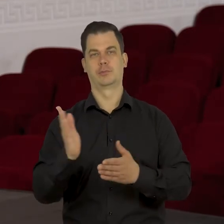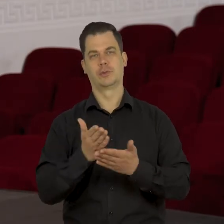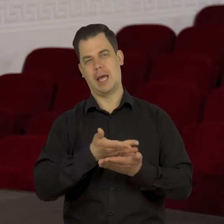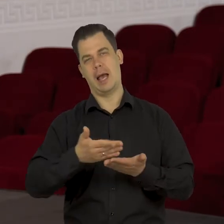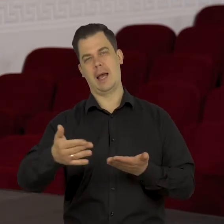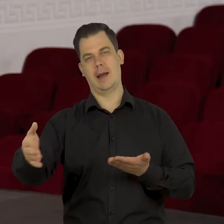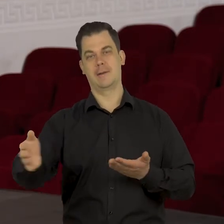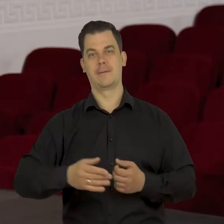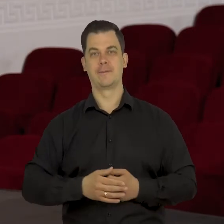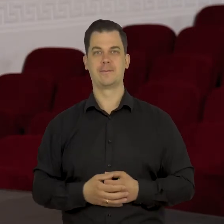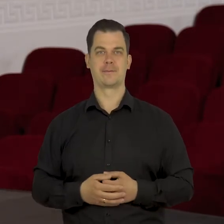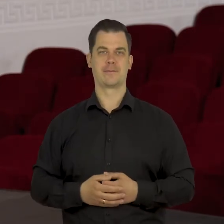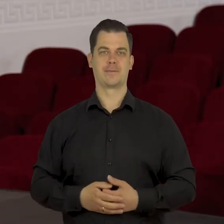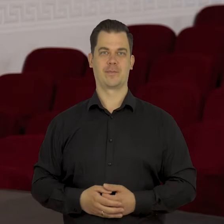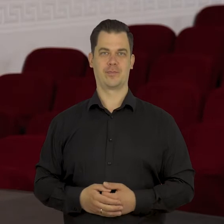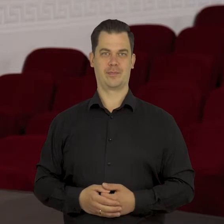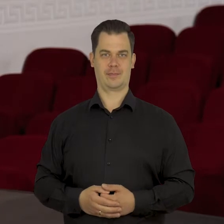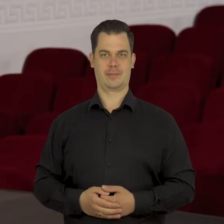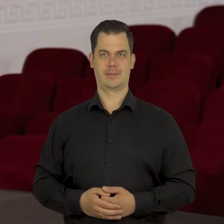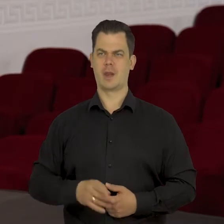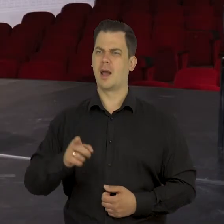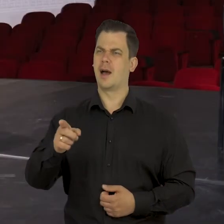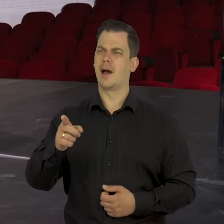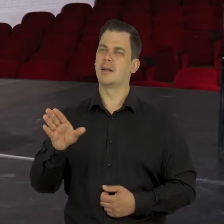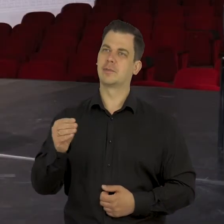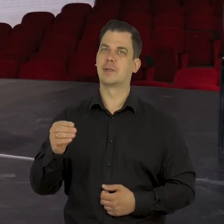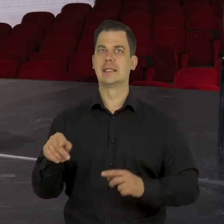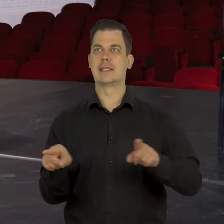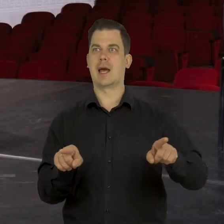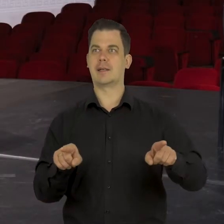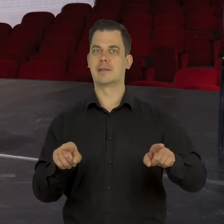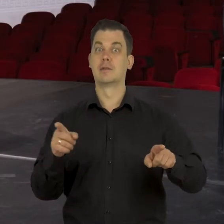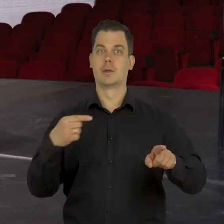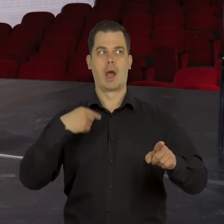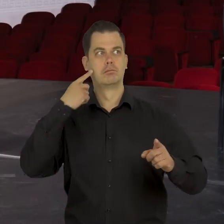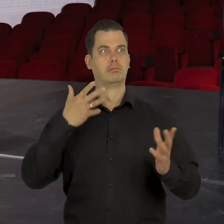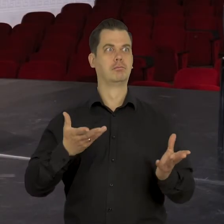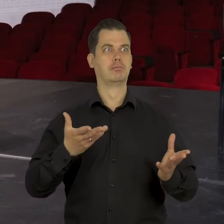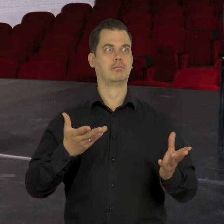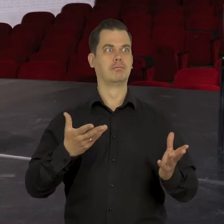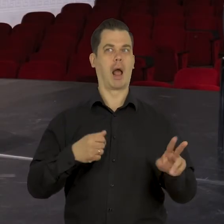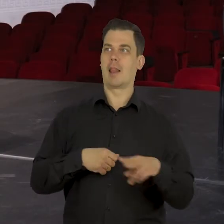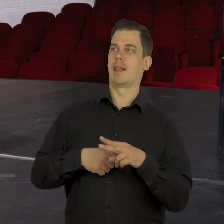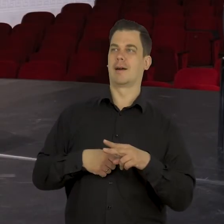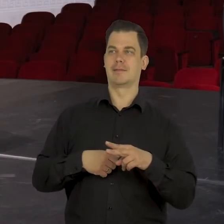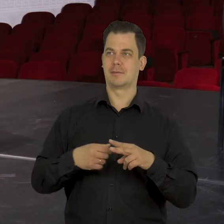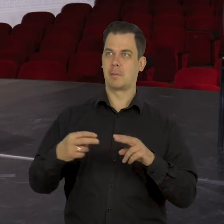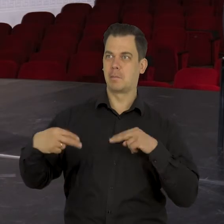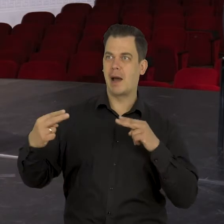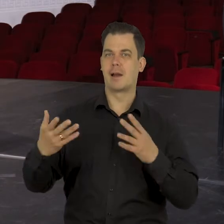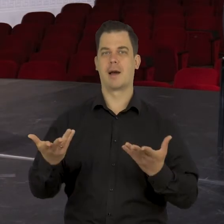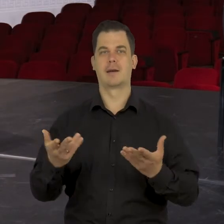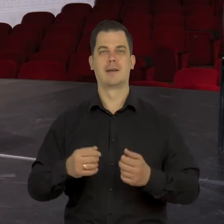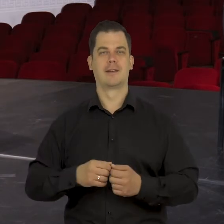kilka zdań, nie cofamy się, jedziemy dalej. A jest jakiś sygnał, na który umówiony jest aktor z suflerem? To różnie,